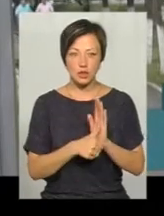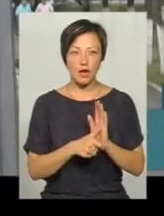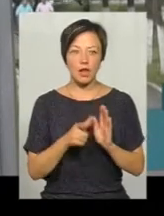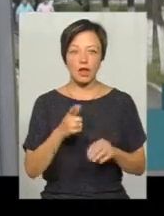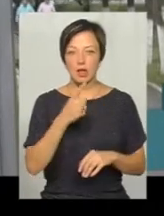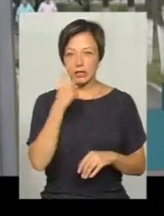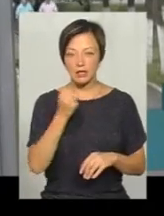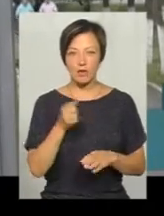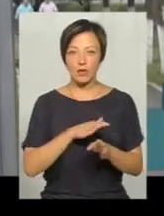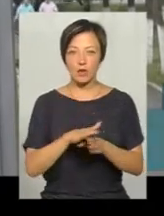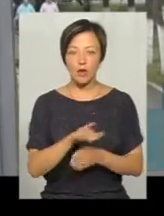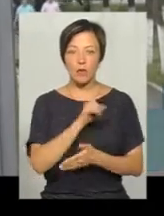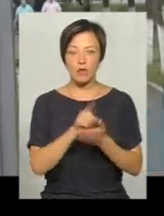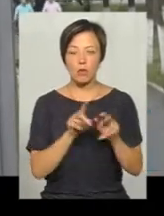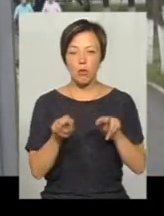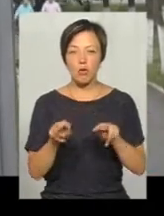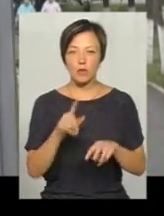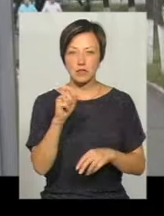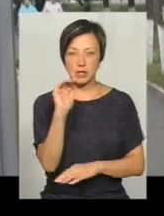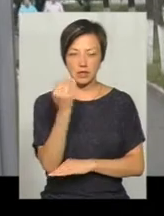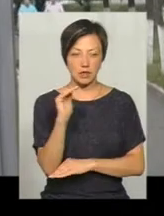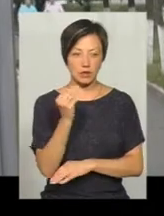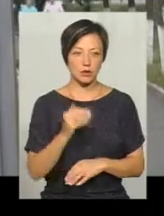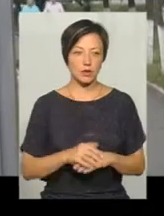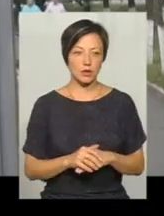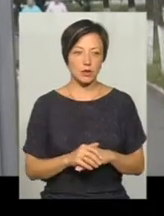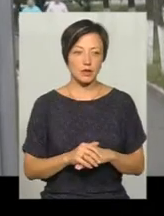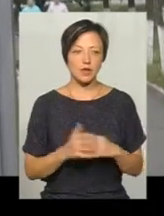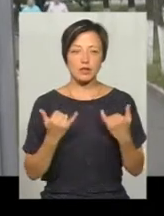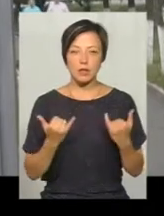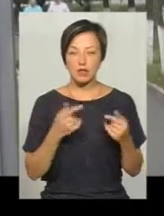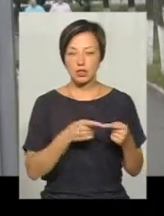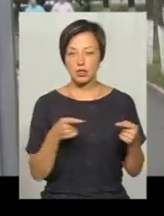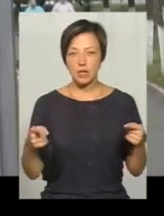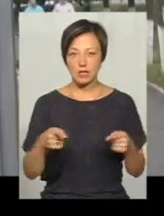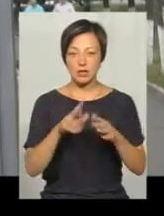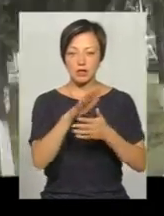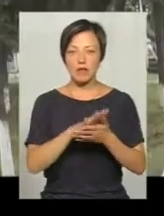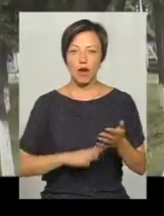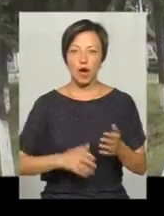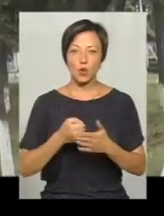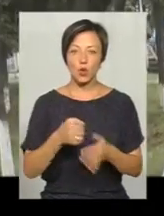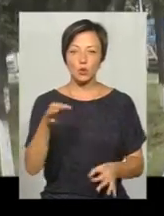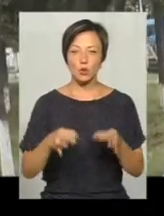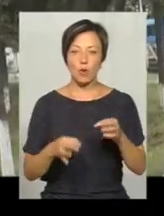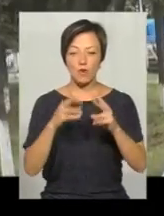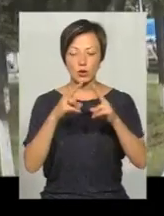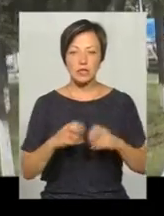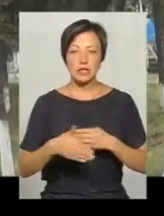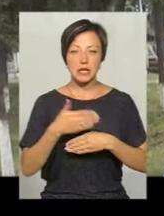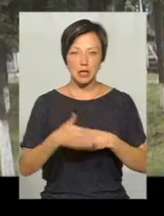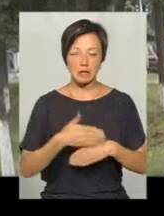виконання обов'язків подогляду за дитиною. На даний час триває досудове розслідування. Санкція статті